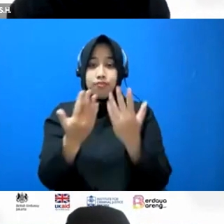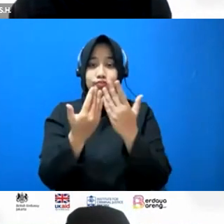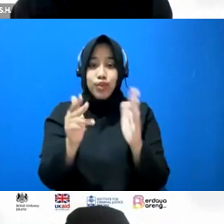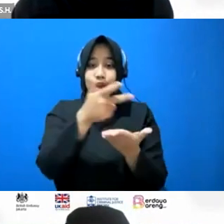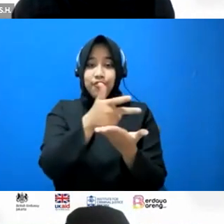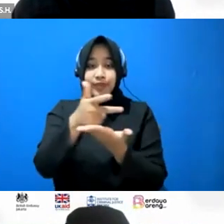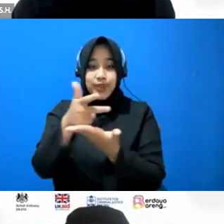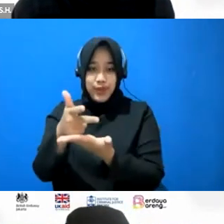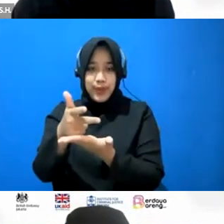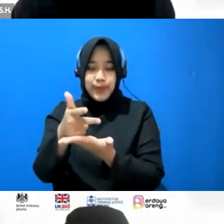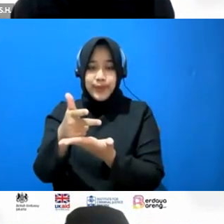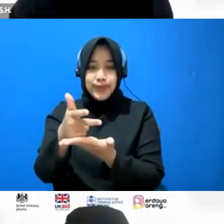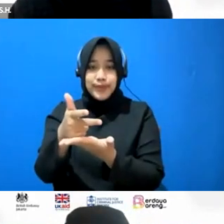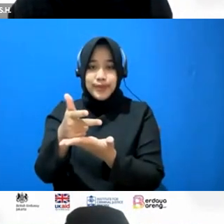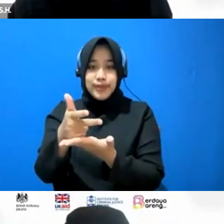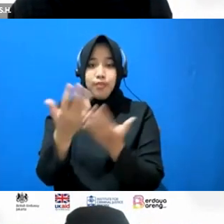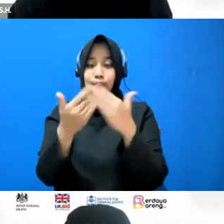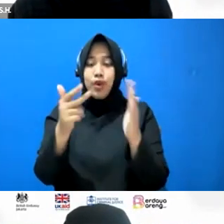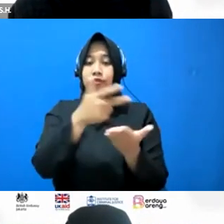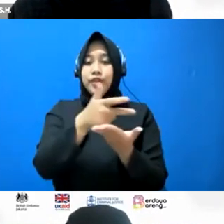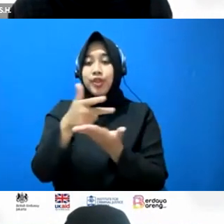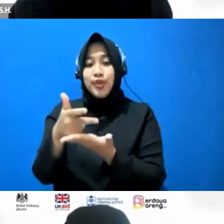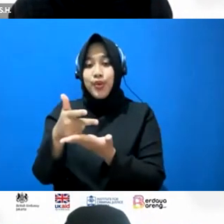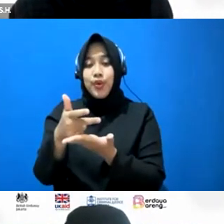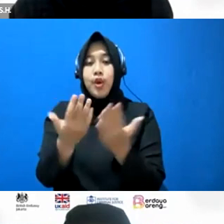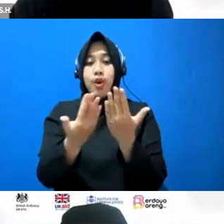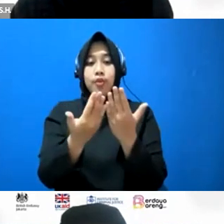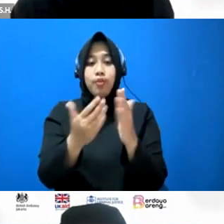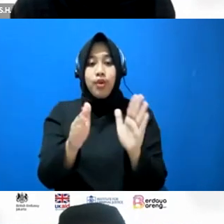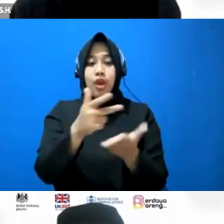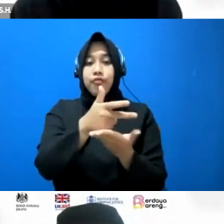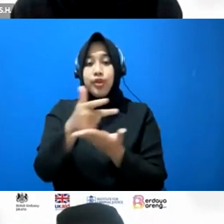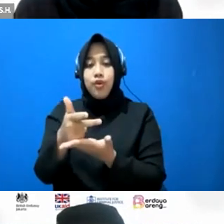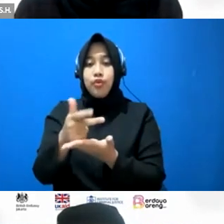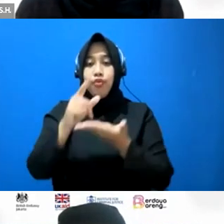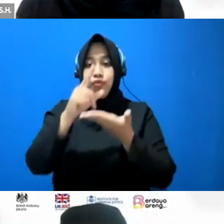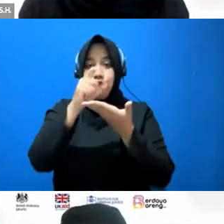untuk bisa membuka kameranya dan kita untuk berfoto bersama